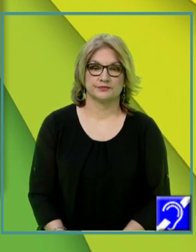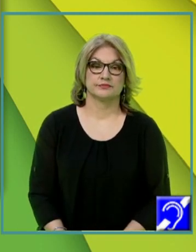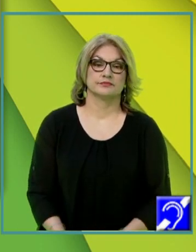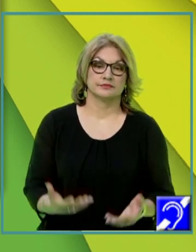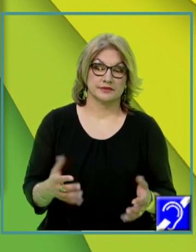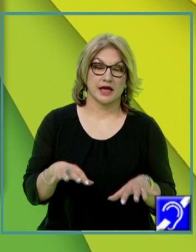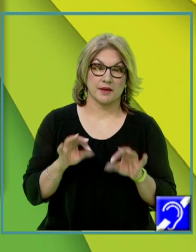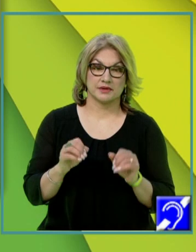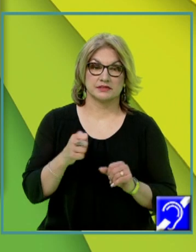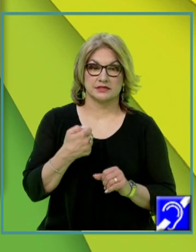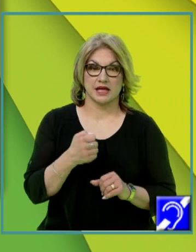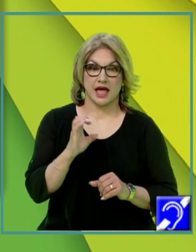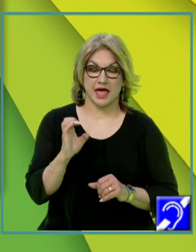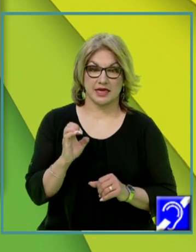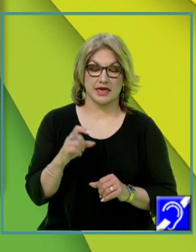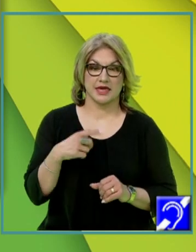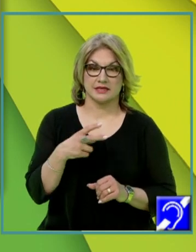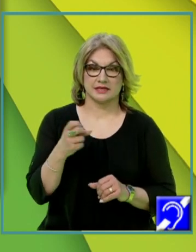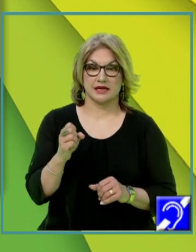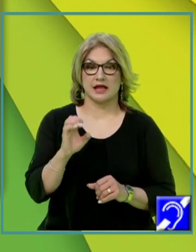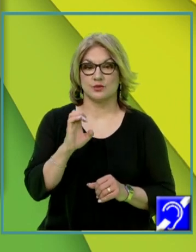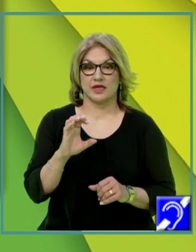-am găsit și pe AE, care e egal cu EC.